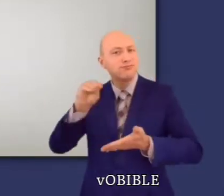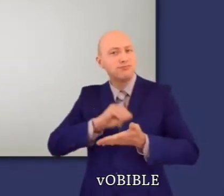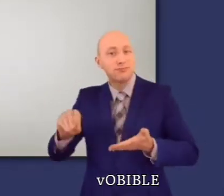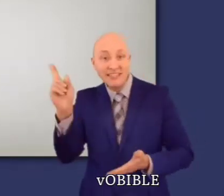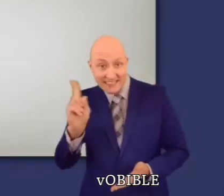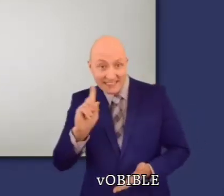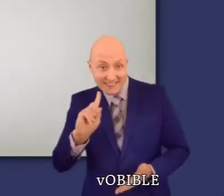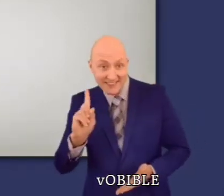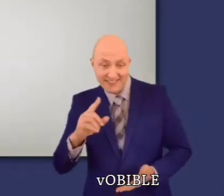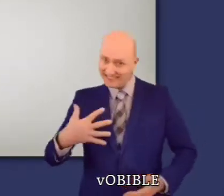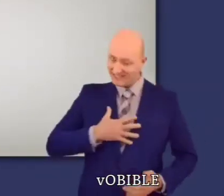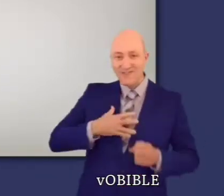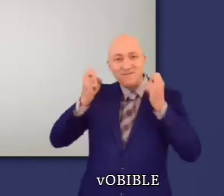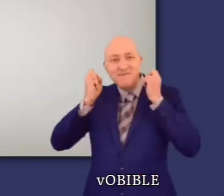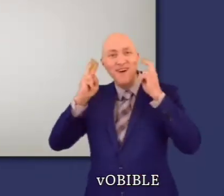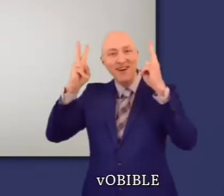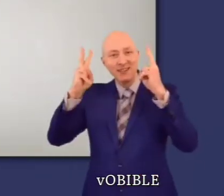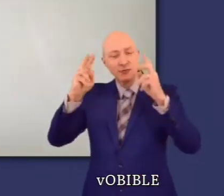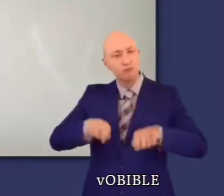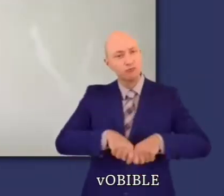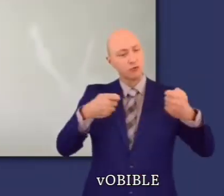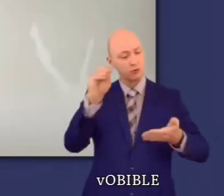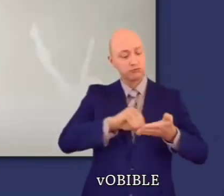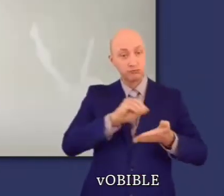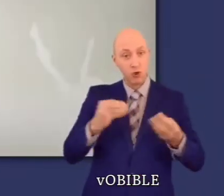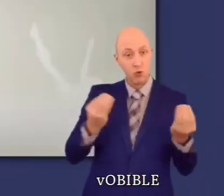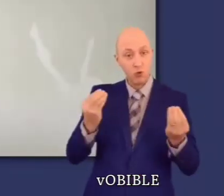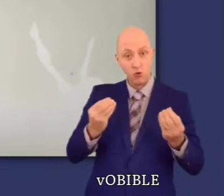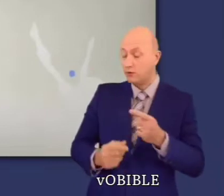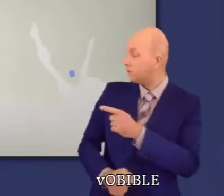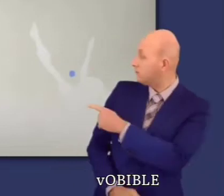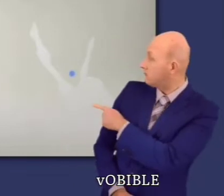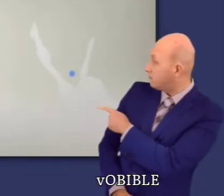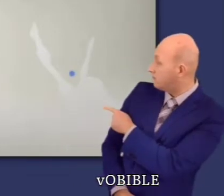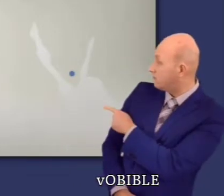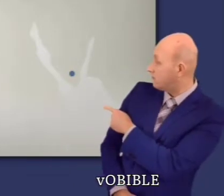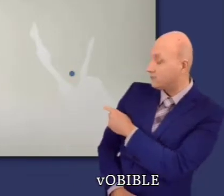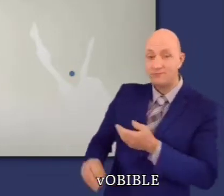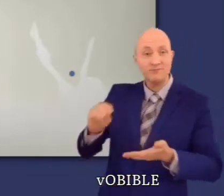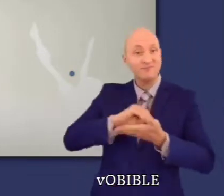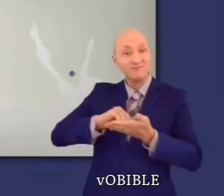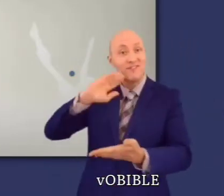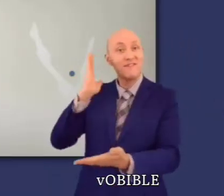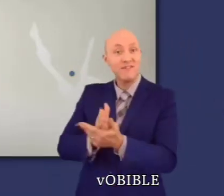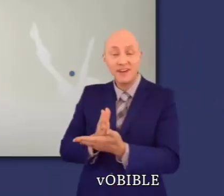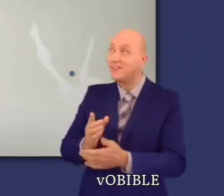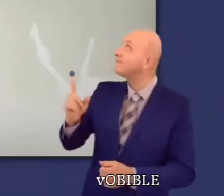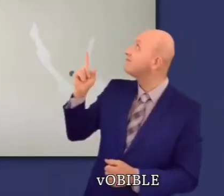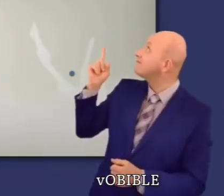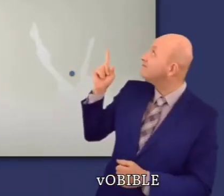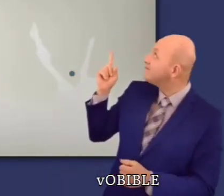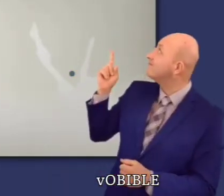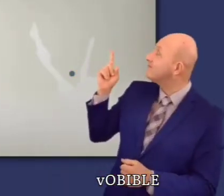Le Livre des Nombres a été rédigé par Moïse. Il en a commencé la rédaction dans le désert du Sinaï et l'a achevé